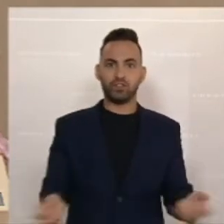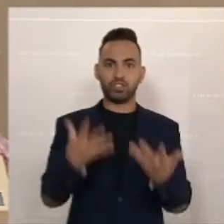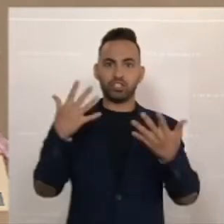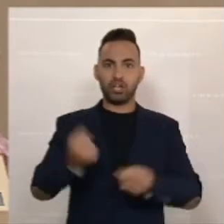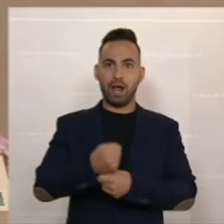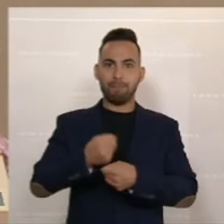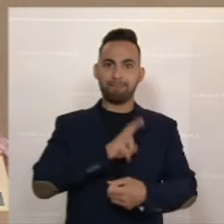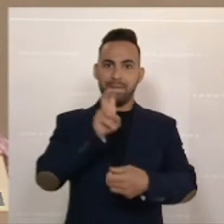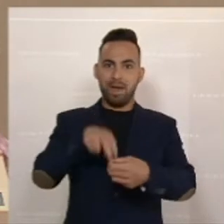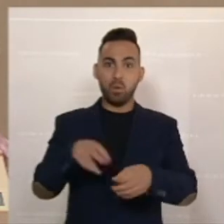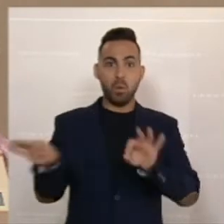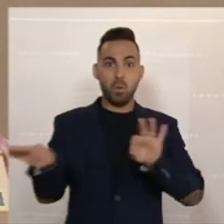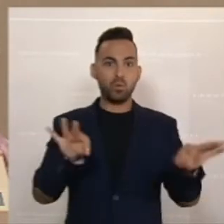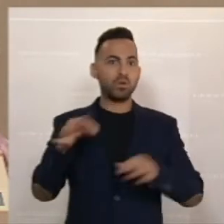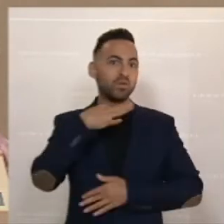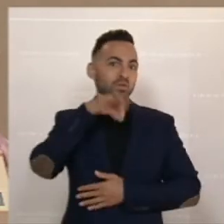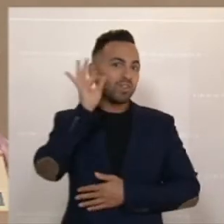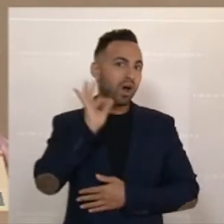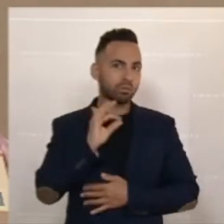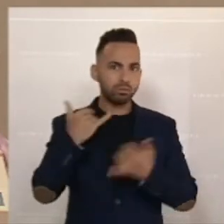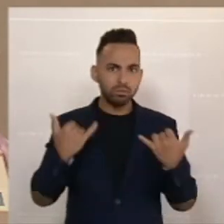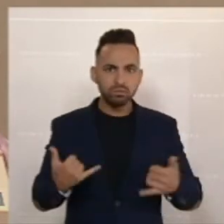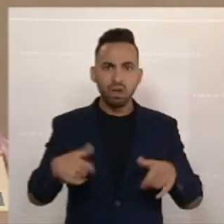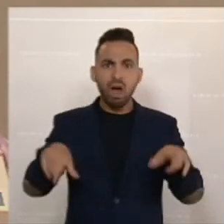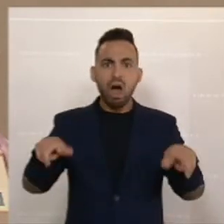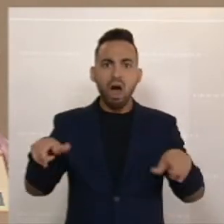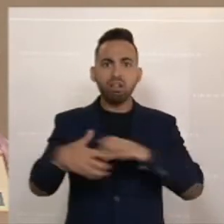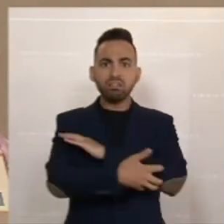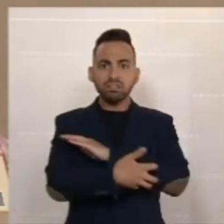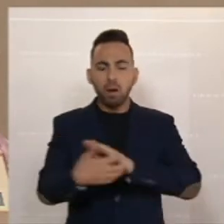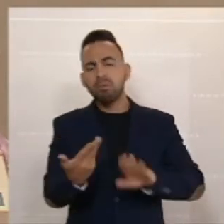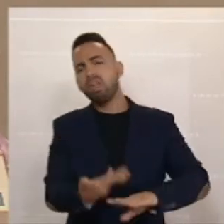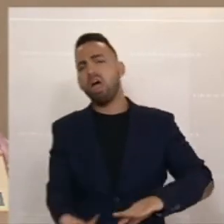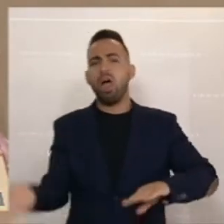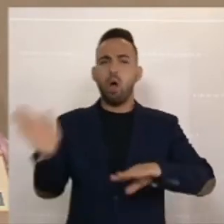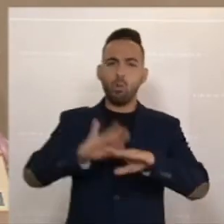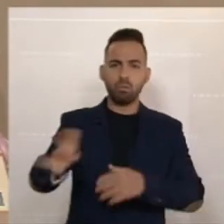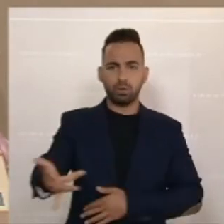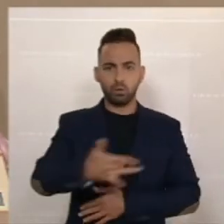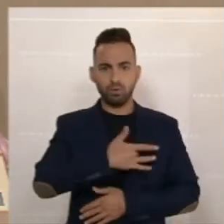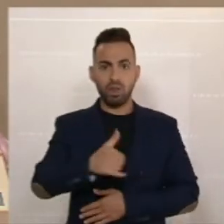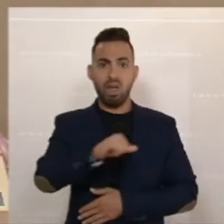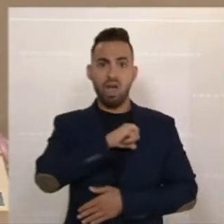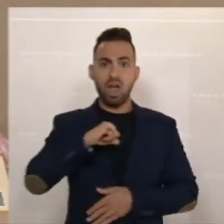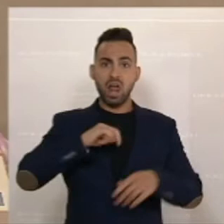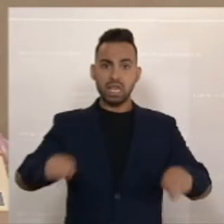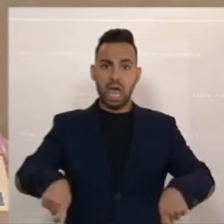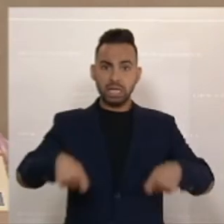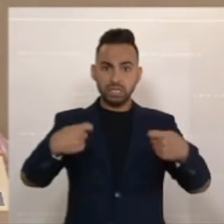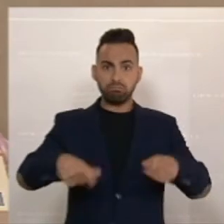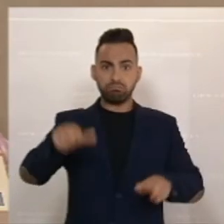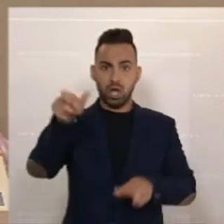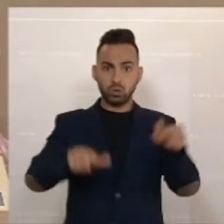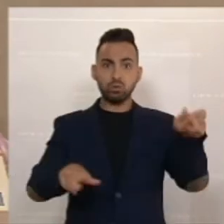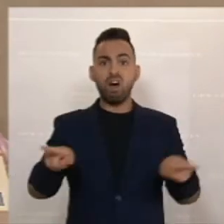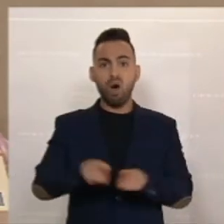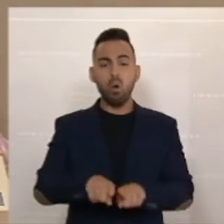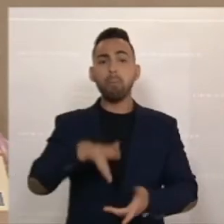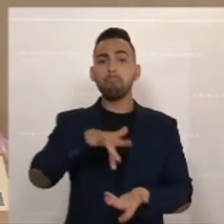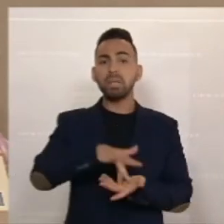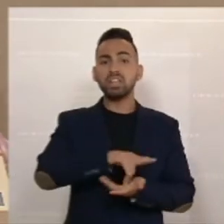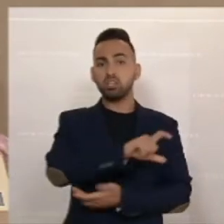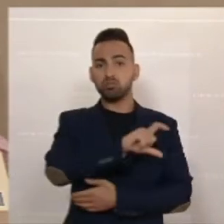stehen, die Frauen, die von Altersarmut jetzt noch stärker betroffen sind, die Alleinerzieherinnen und die hart arbeitende Mittelschicht.